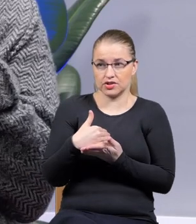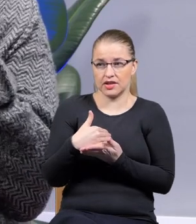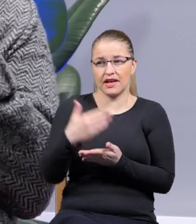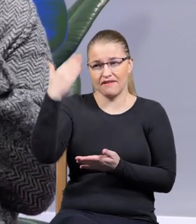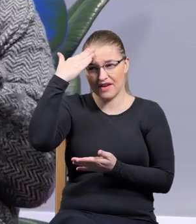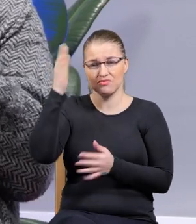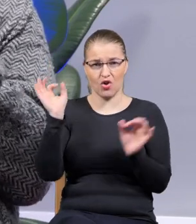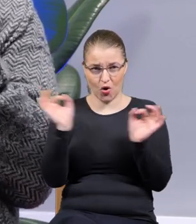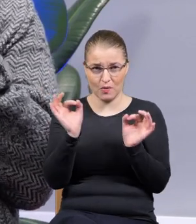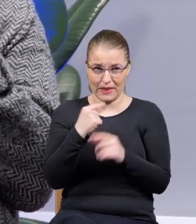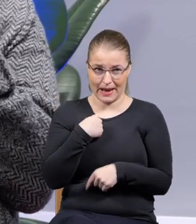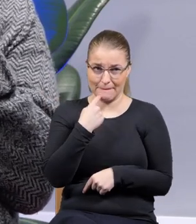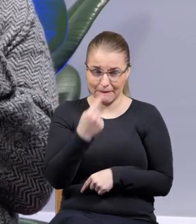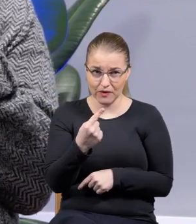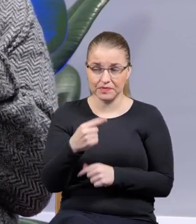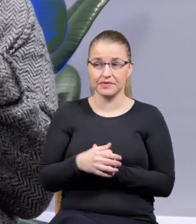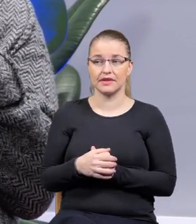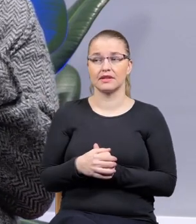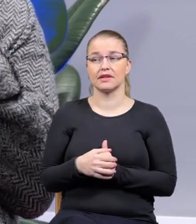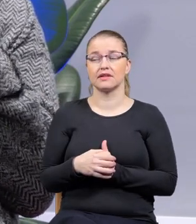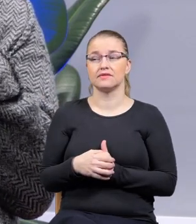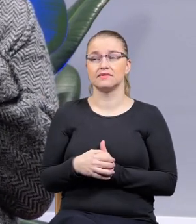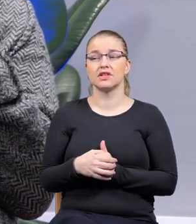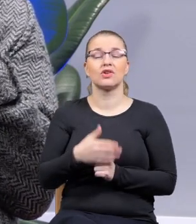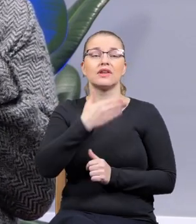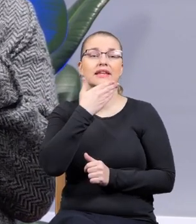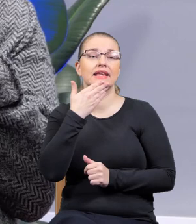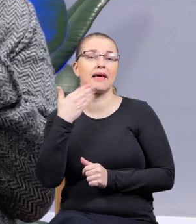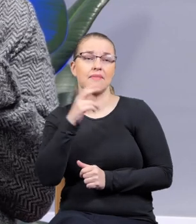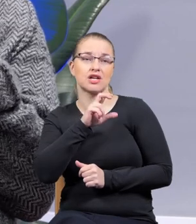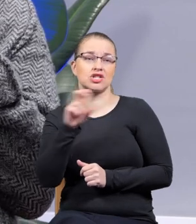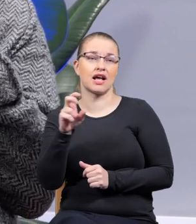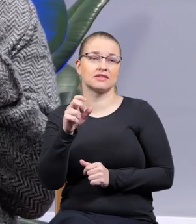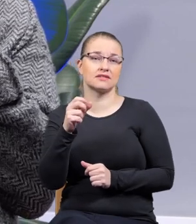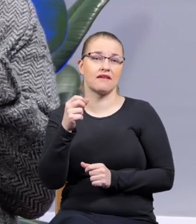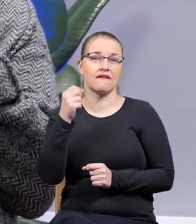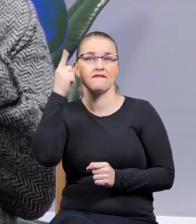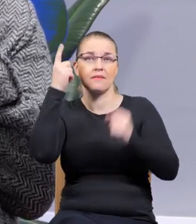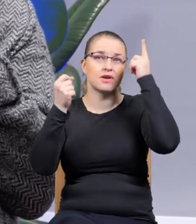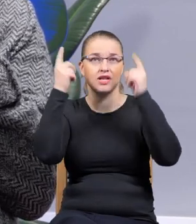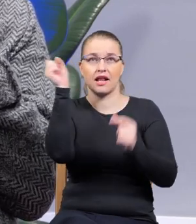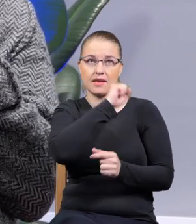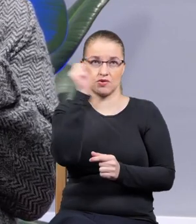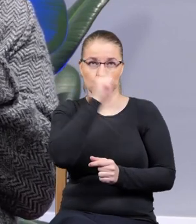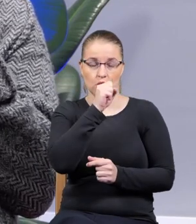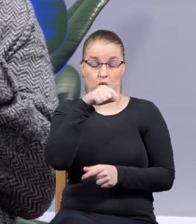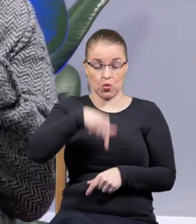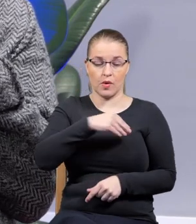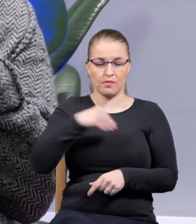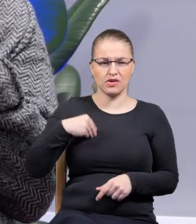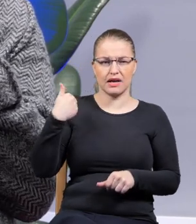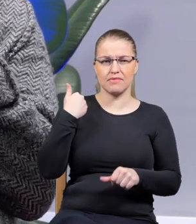jest też, co powiem, to wtedy nie mają czasu na wymyślanie bzdur. u nas były takie lata dziewięćdziesiąte jakoś